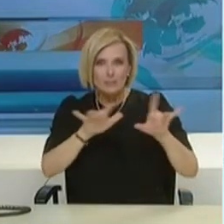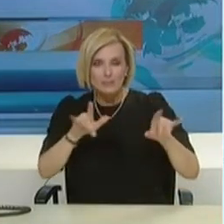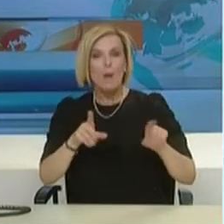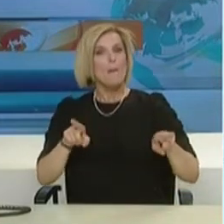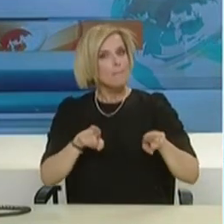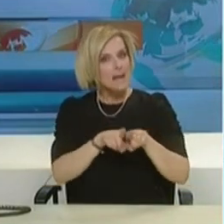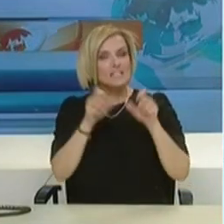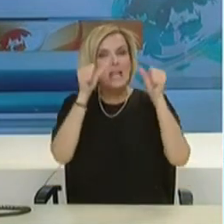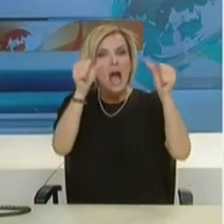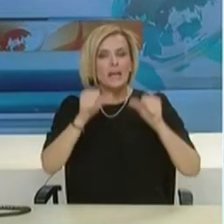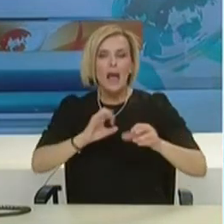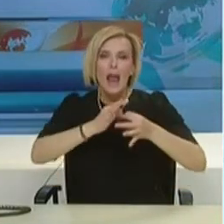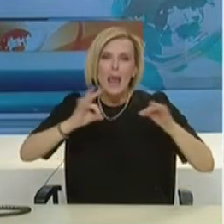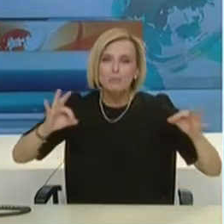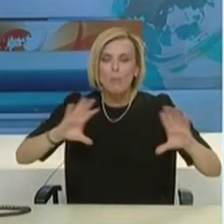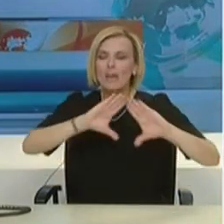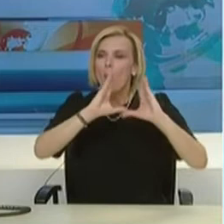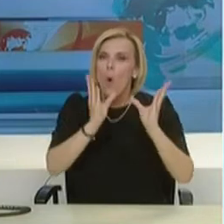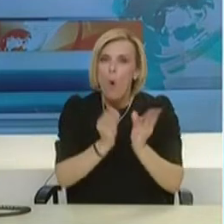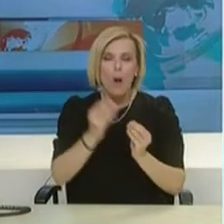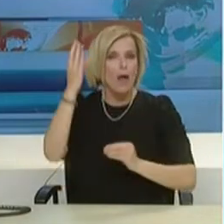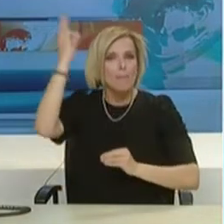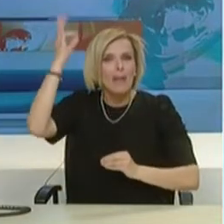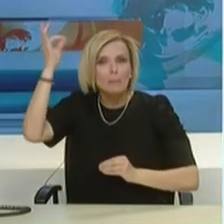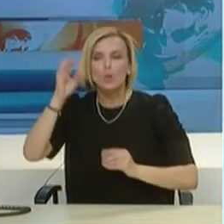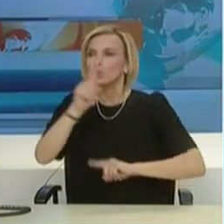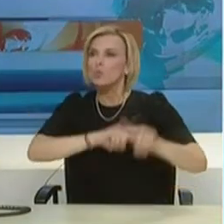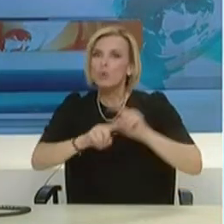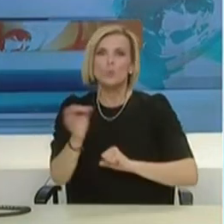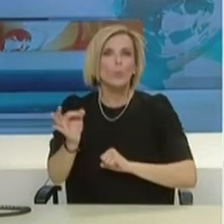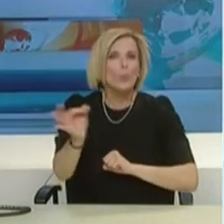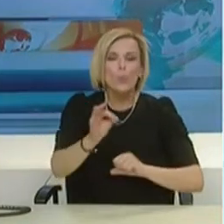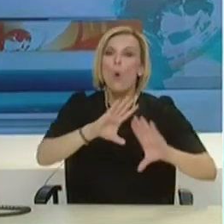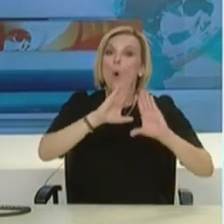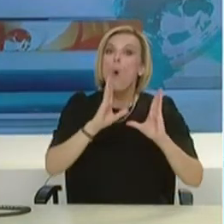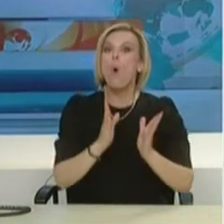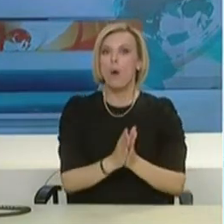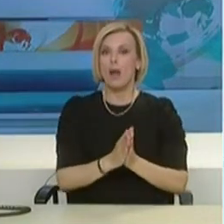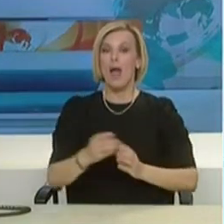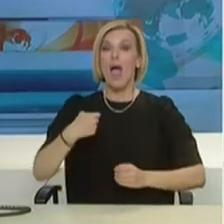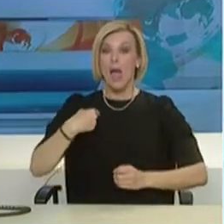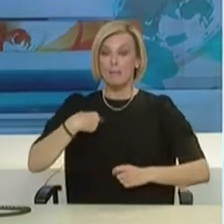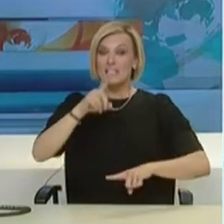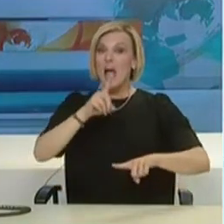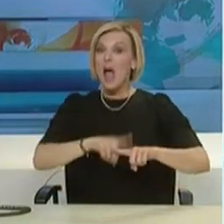ανακοίνωση, λεπτομερής αναφορά για τις περιπτώσεις της νόσης. Η στρατηγική μας σαν χώρα